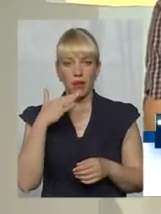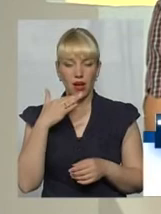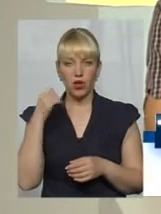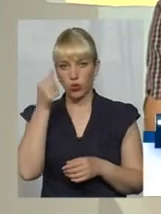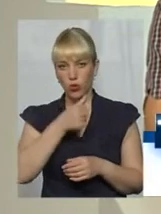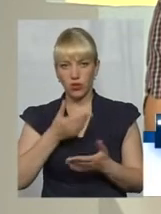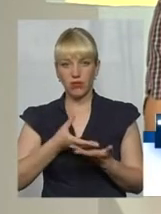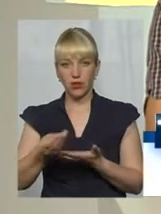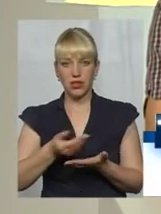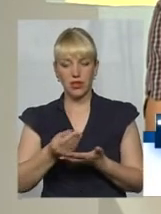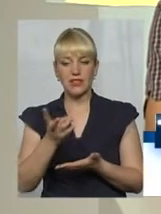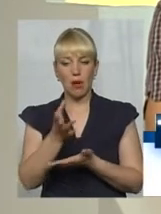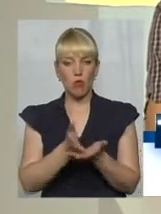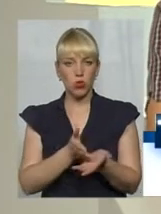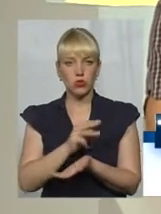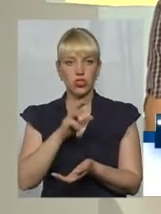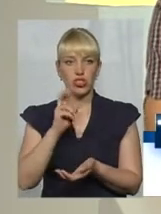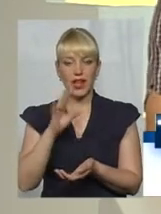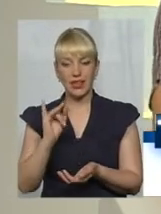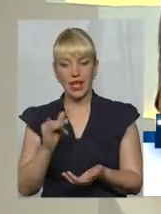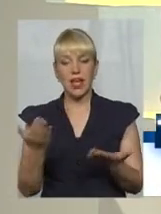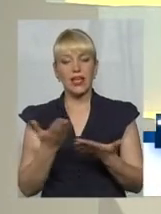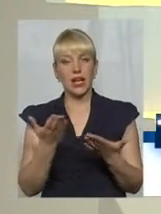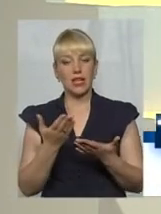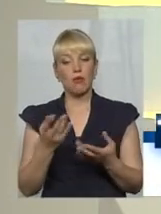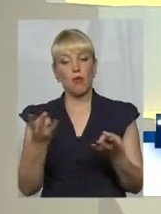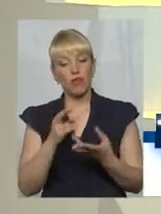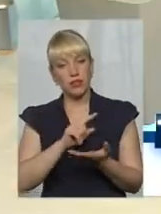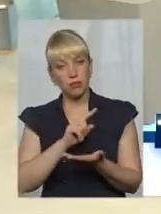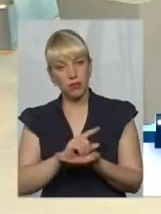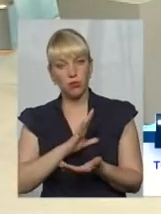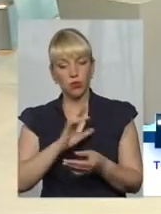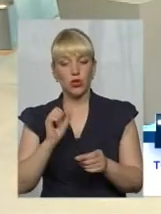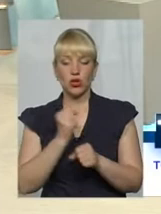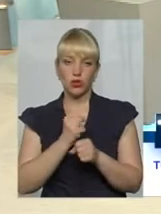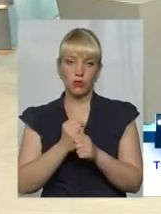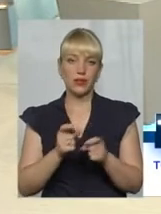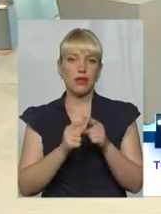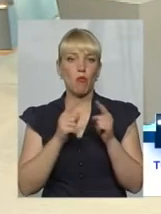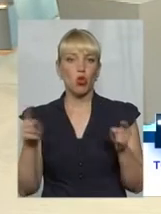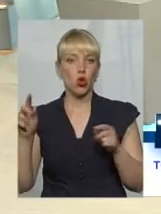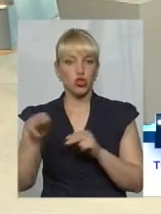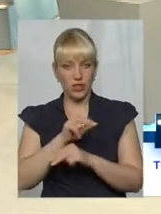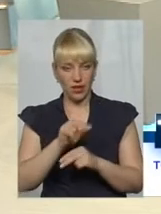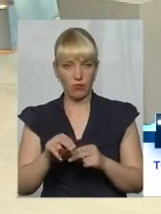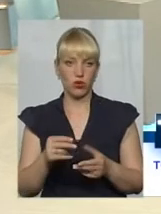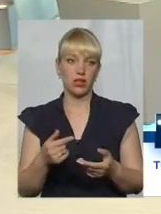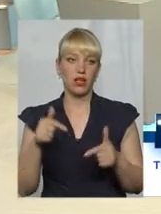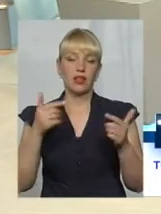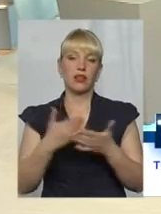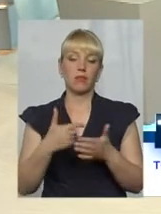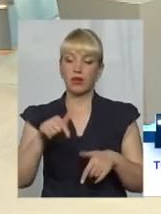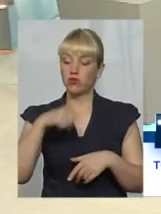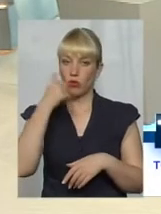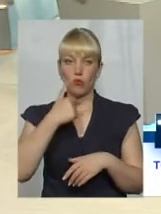послуги ЖЕКу, який мав би в моєму під'їзді зробити ремонт, бо це, ну, поточний ремонт, так, ми говоримо. Ну, в цьому році я не